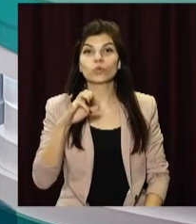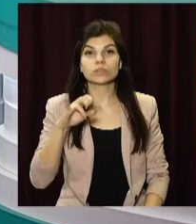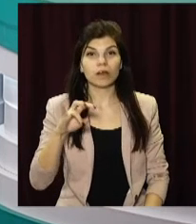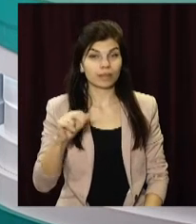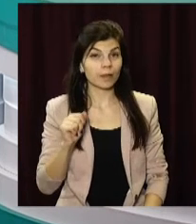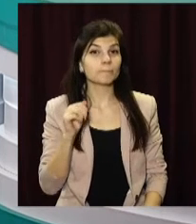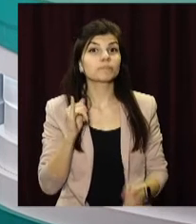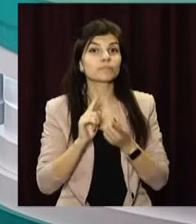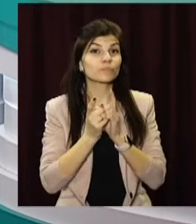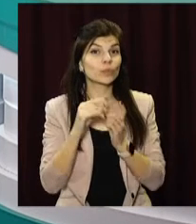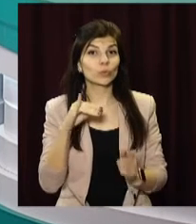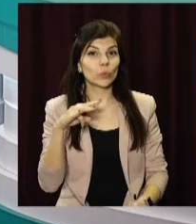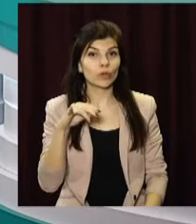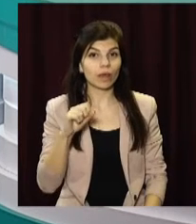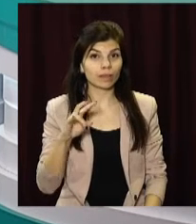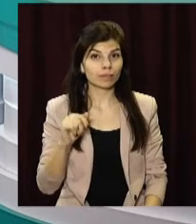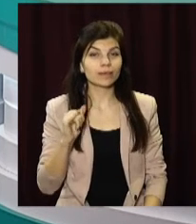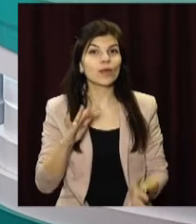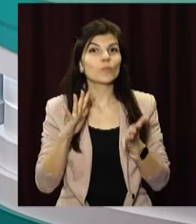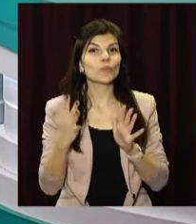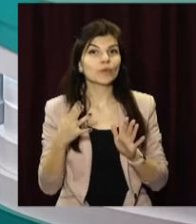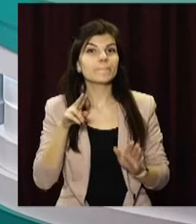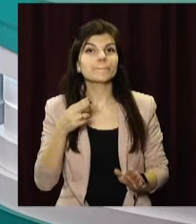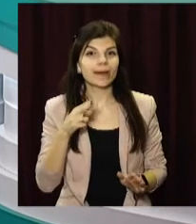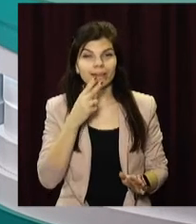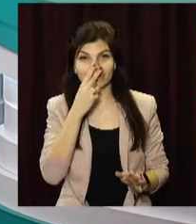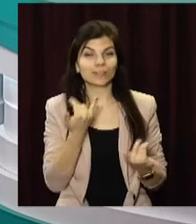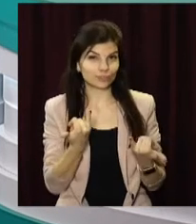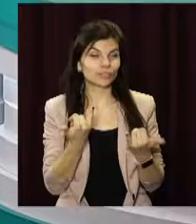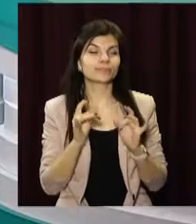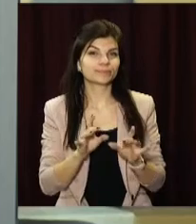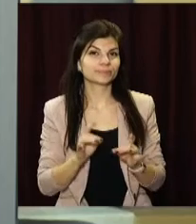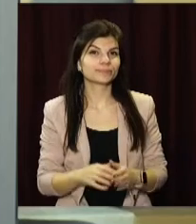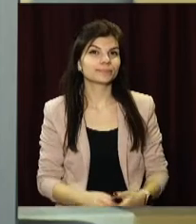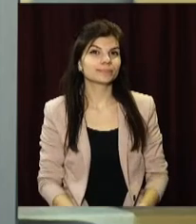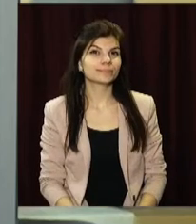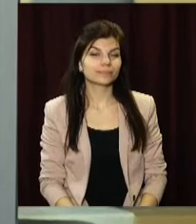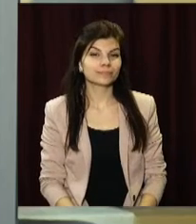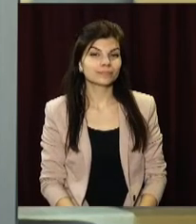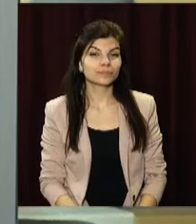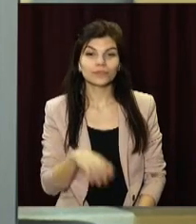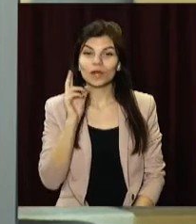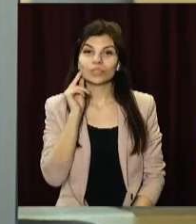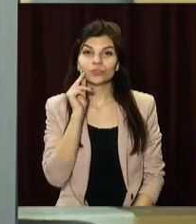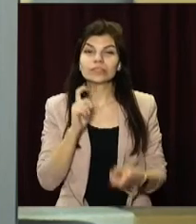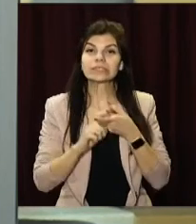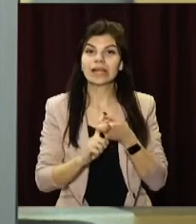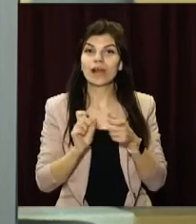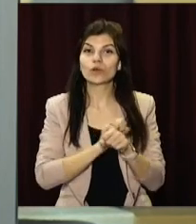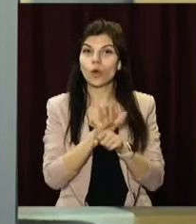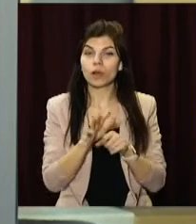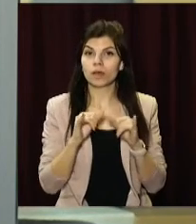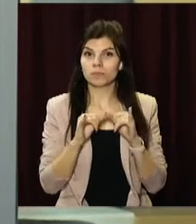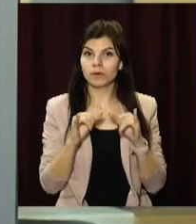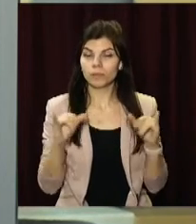сурдоперекладачка Юліана Пуговкіна. І про події п'ятниці дивіться просто зараз. Число заражених короною